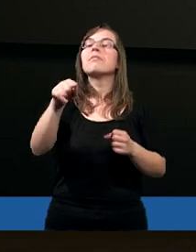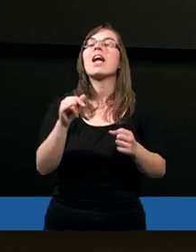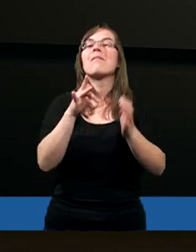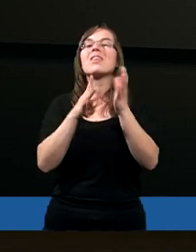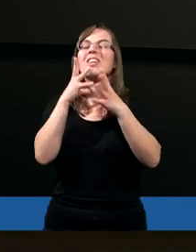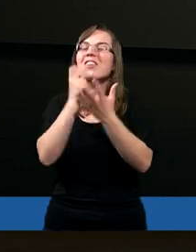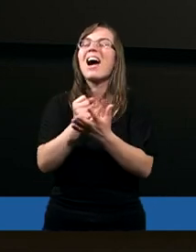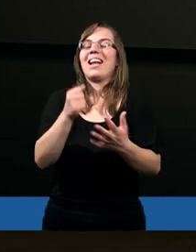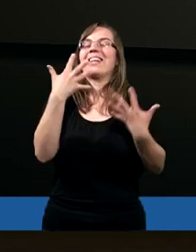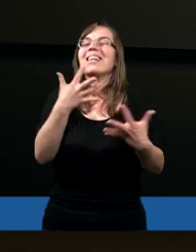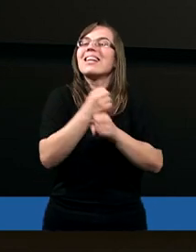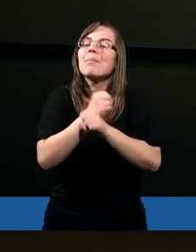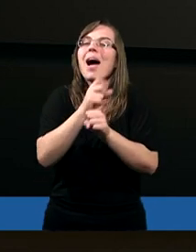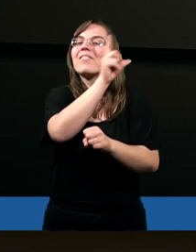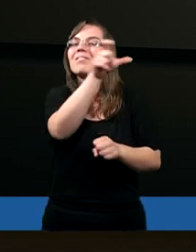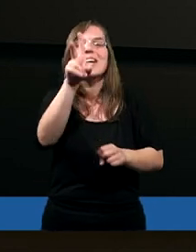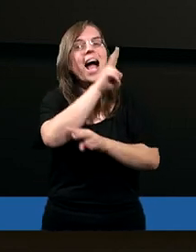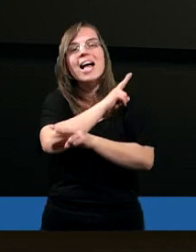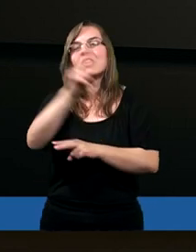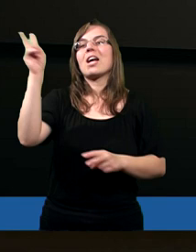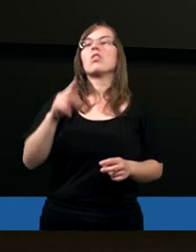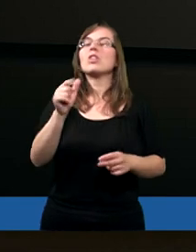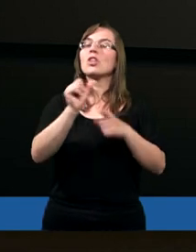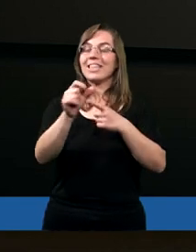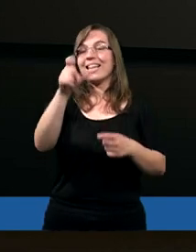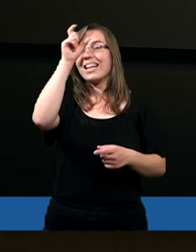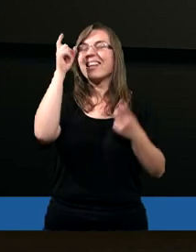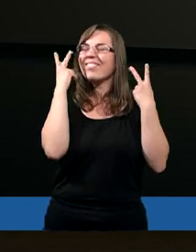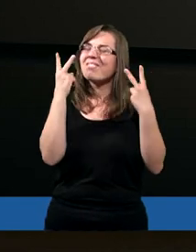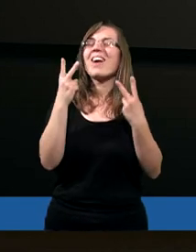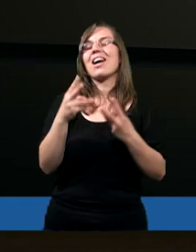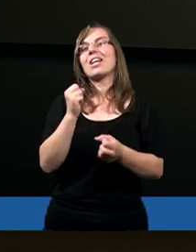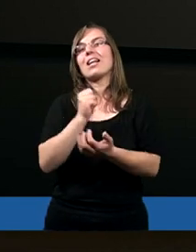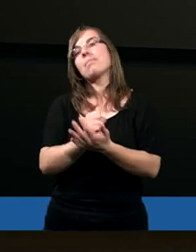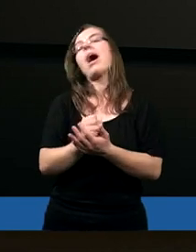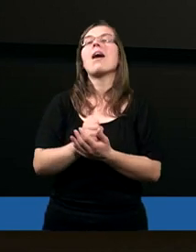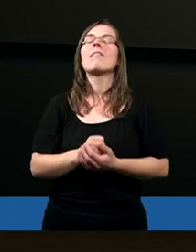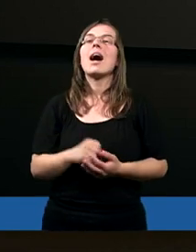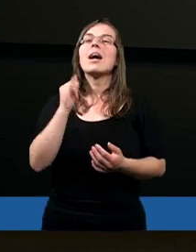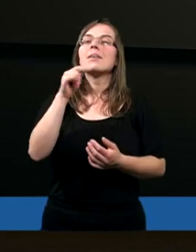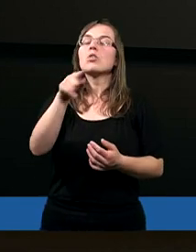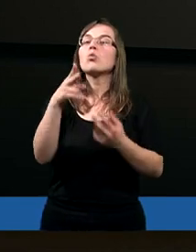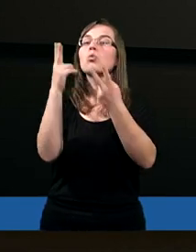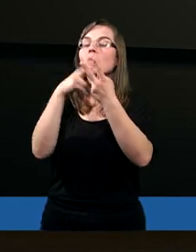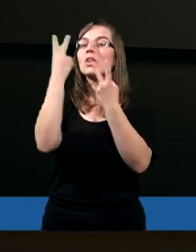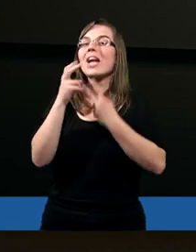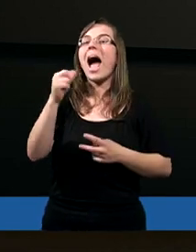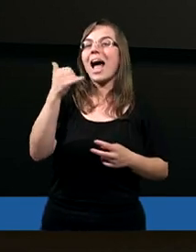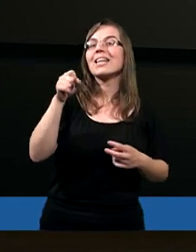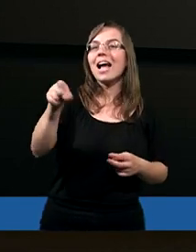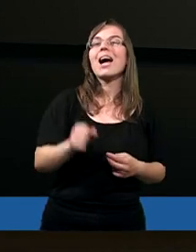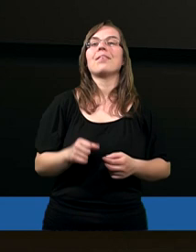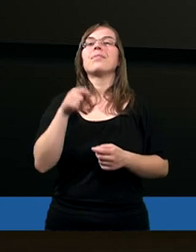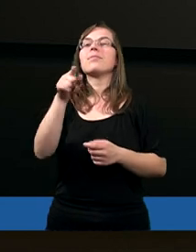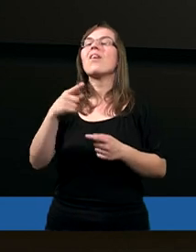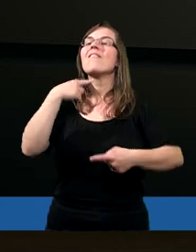przyszedł na świat, żeby nas bawić. To jest też istotne, że właśnie te pierwsze słowa, które czytałaś, które